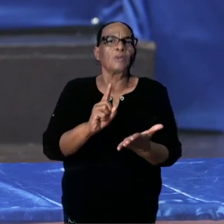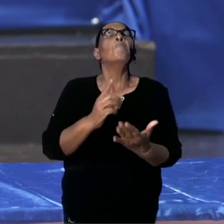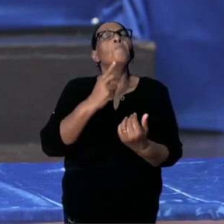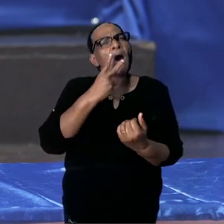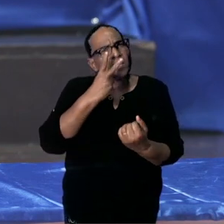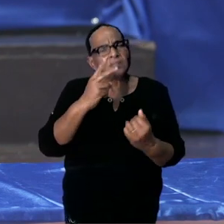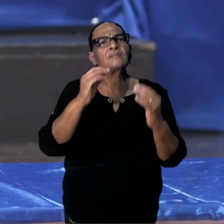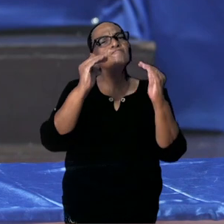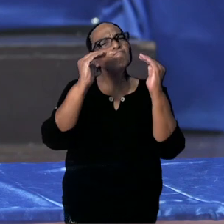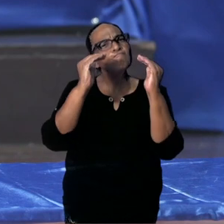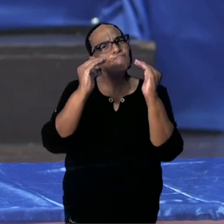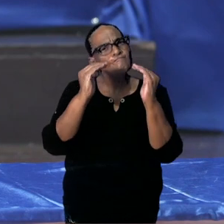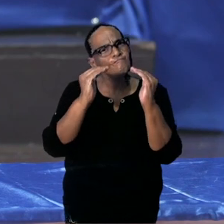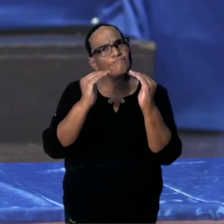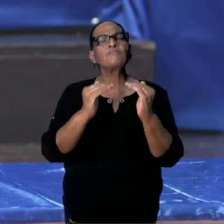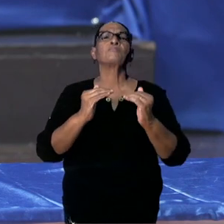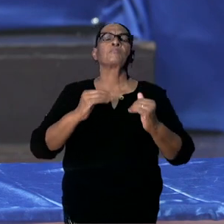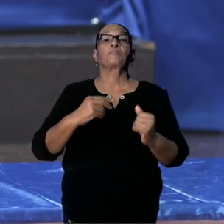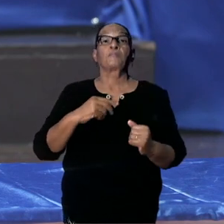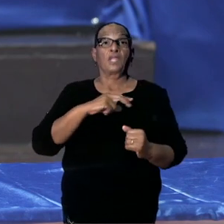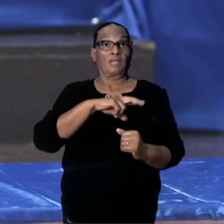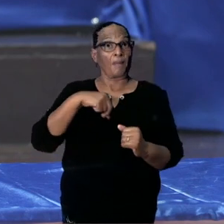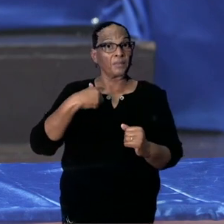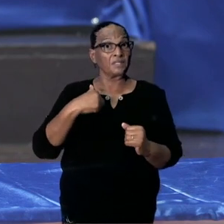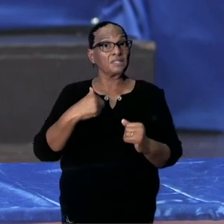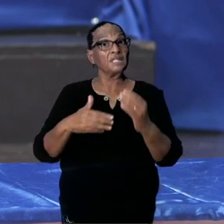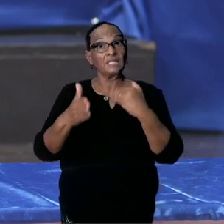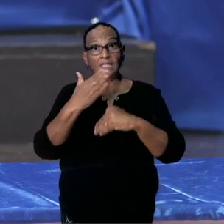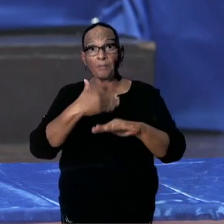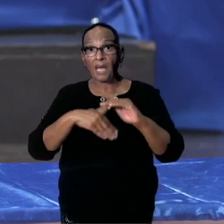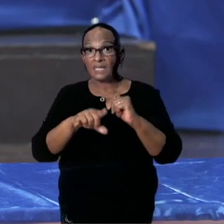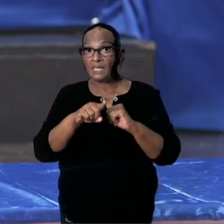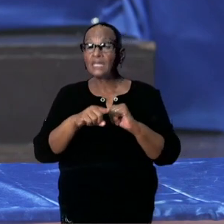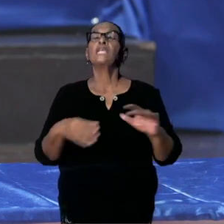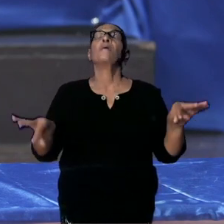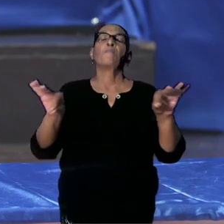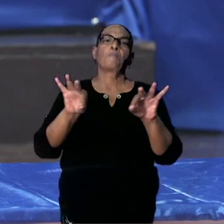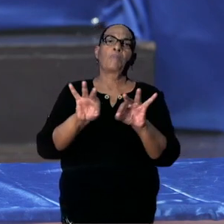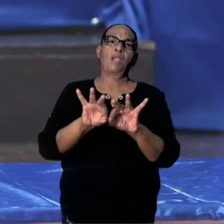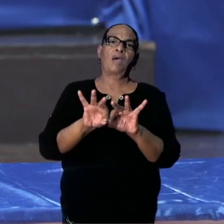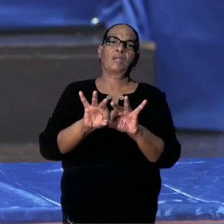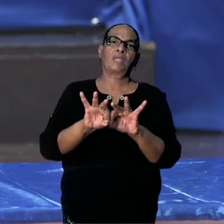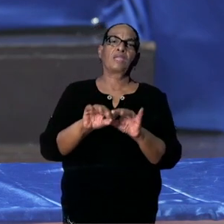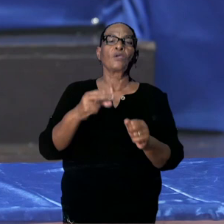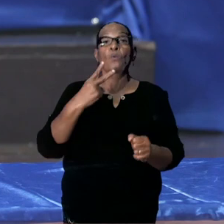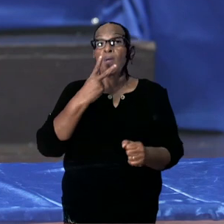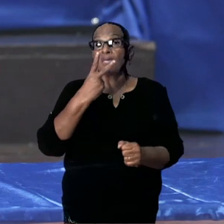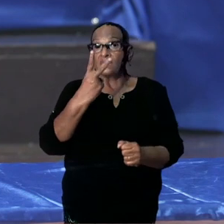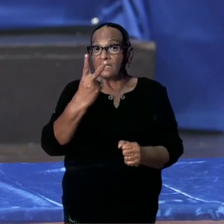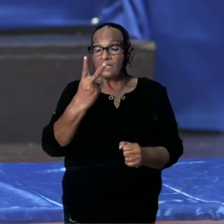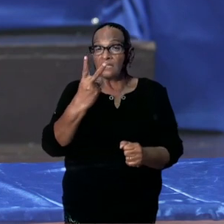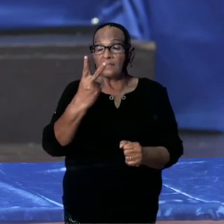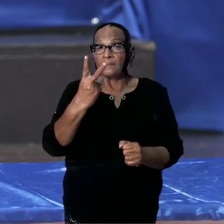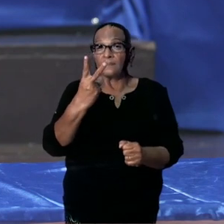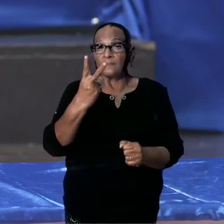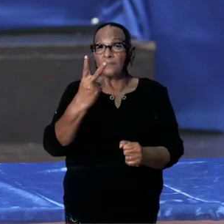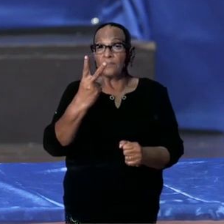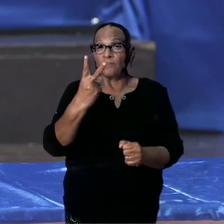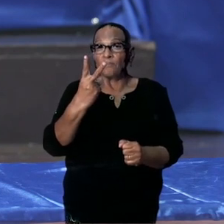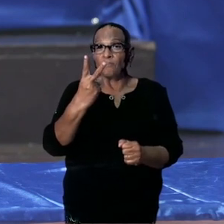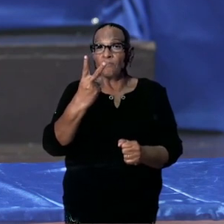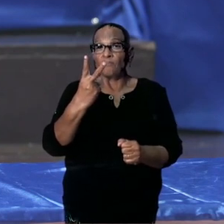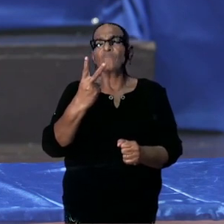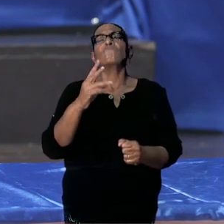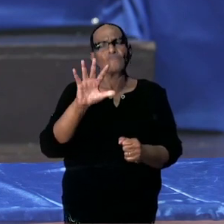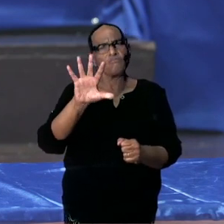een daling. En de trend heb ik vaker gezegd. De trend is heel belangrijk. We zien dus een zekere mate van het